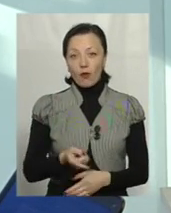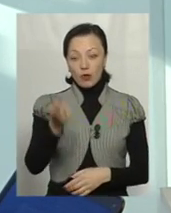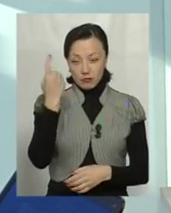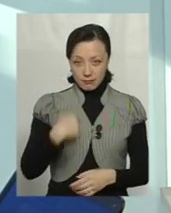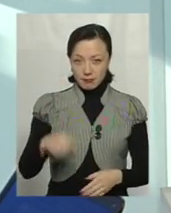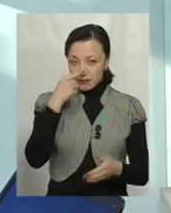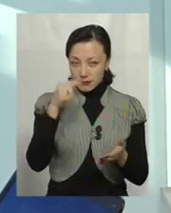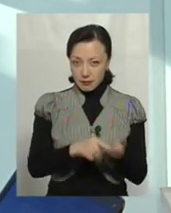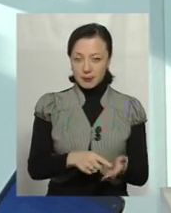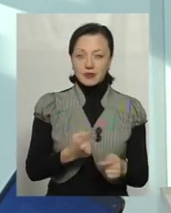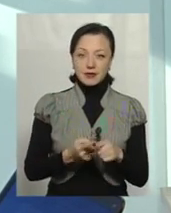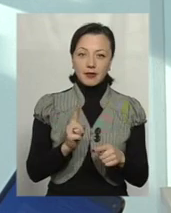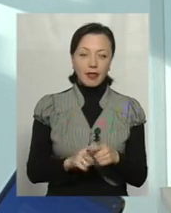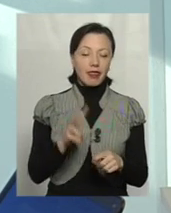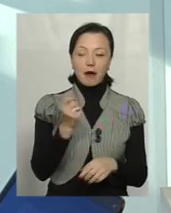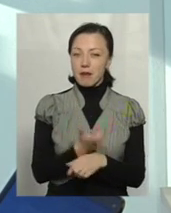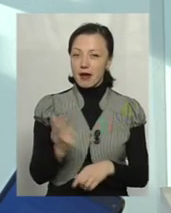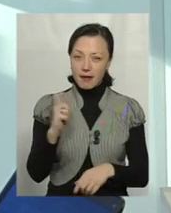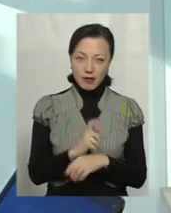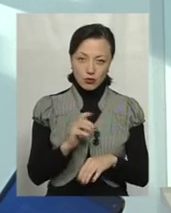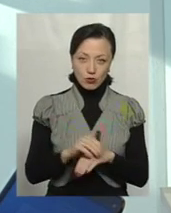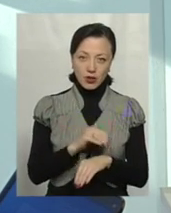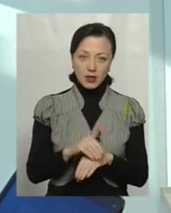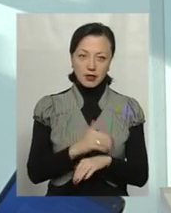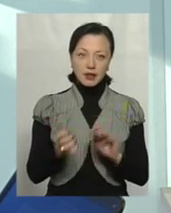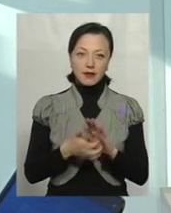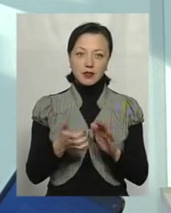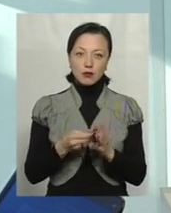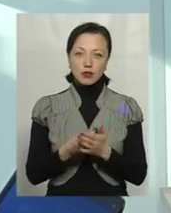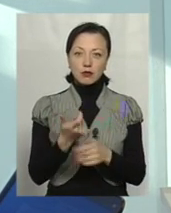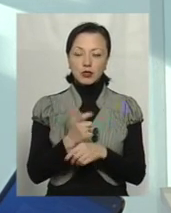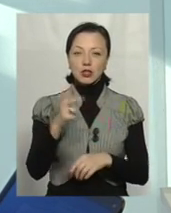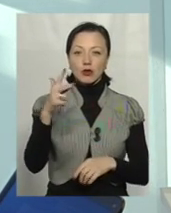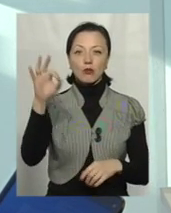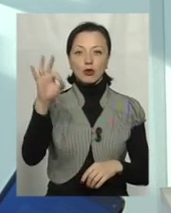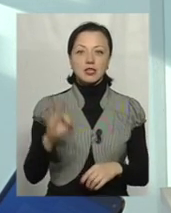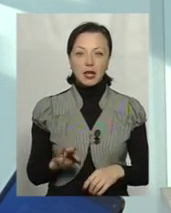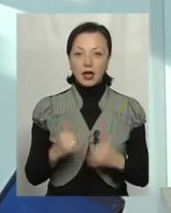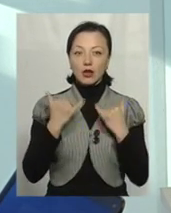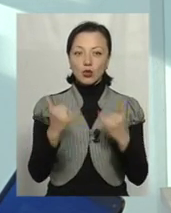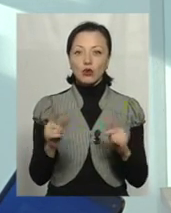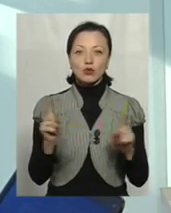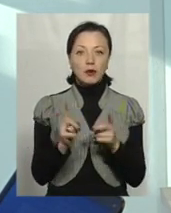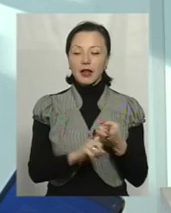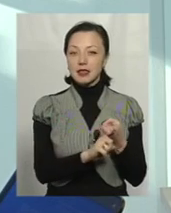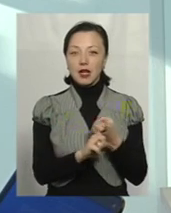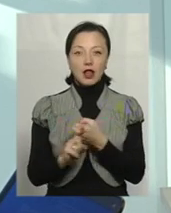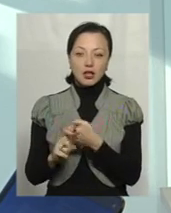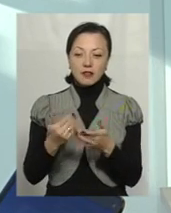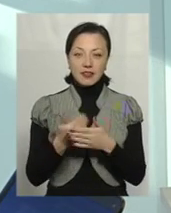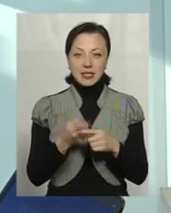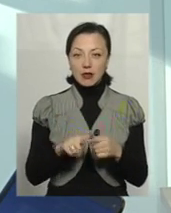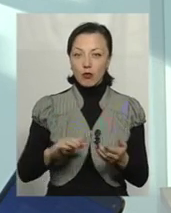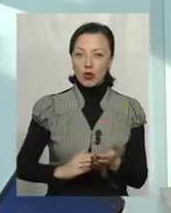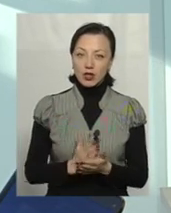нам цим самим показником. Не перевищуйте, будь ласка, дефіцит бюджету більше 3%. Для того, щоб ми не залежали від цих